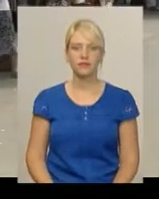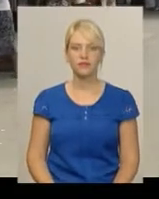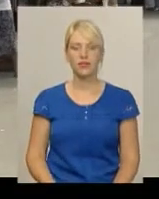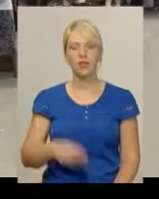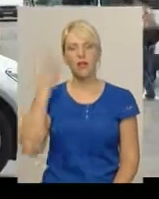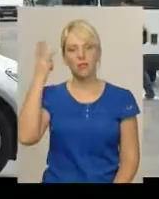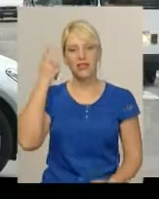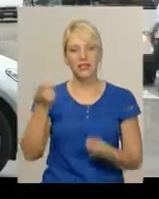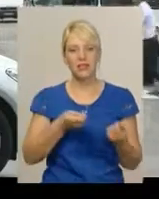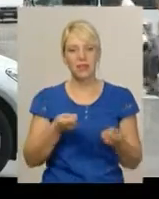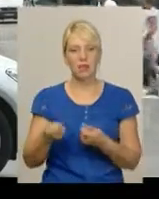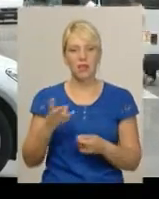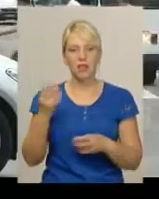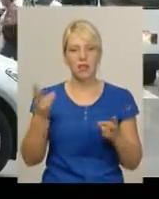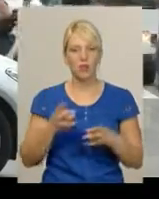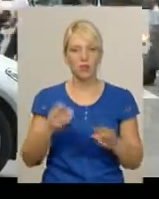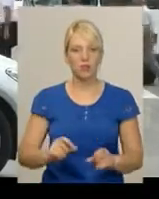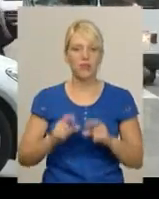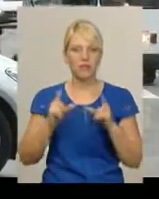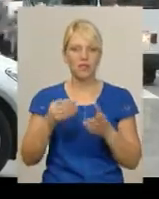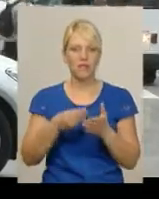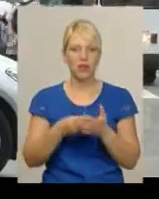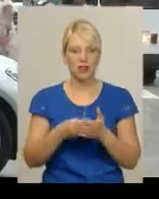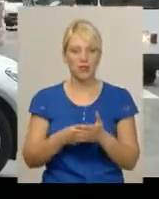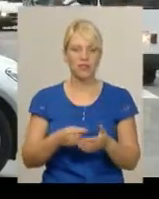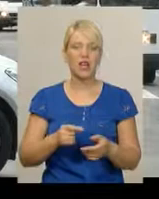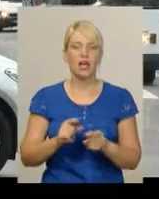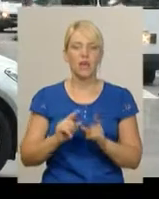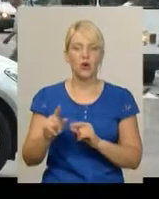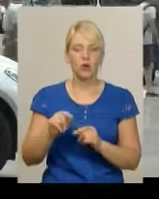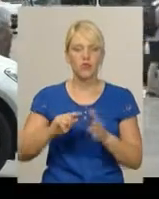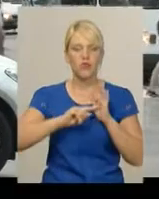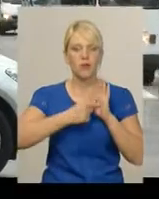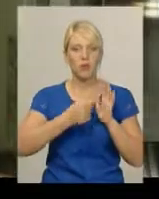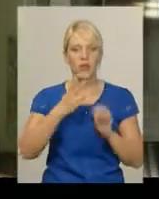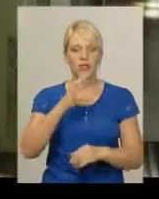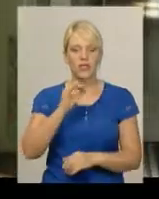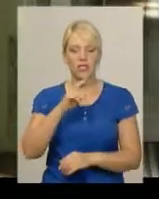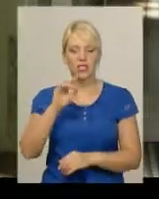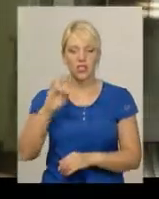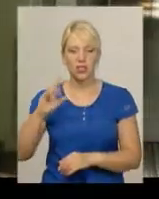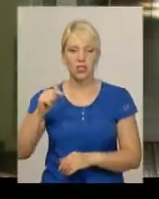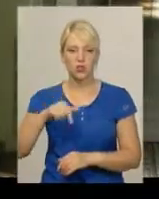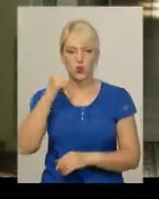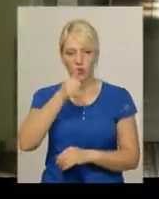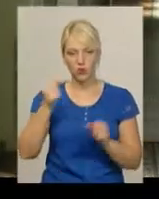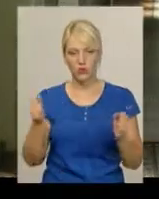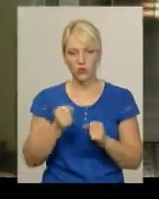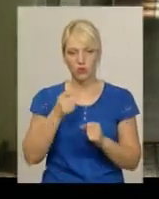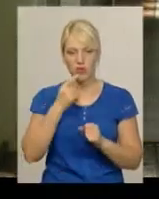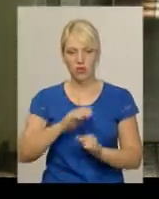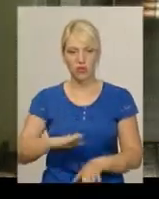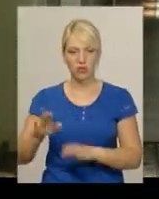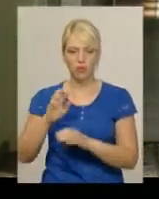Хмельницькі перевізники на необхідності підвищення вартості проїзду наполягали з січня цього року. Взимку, каже заступник міського голови Андрій